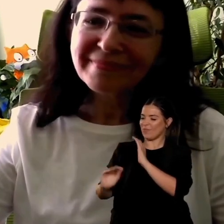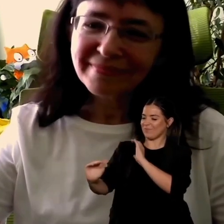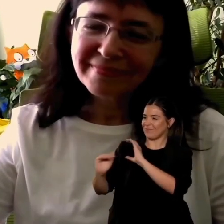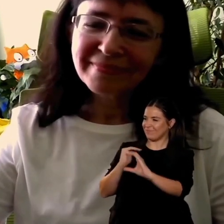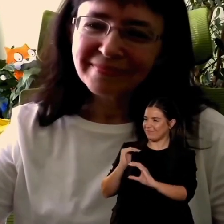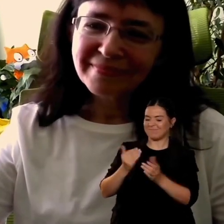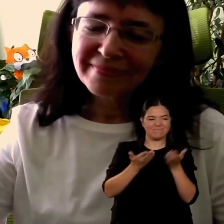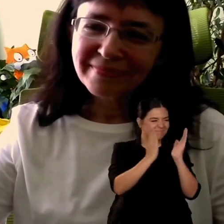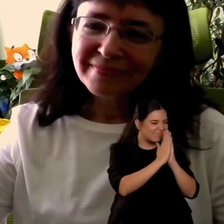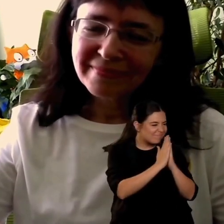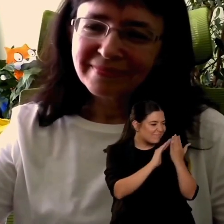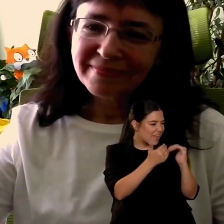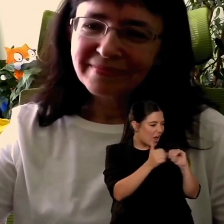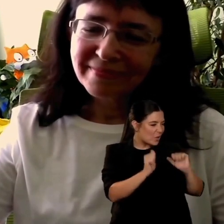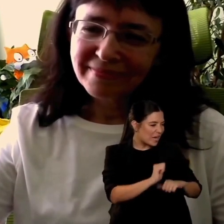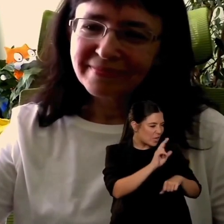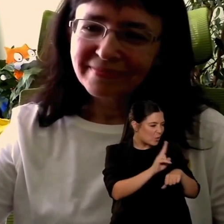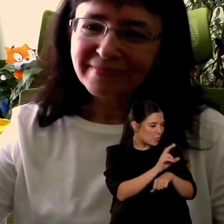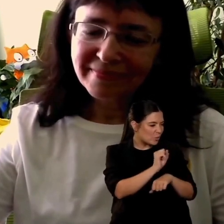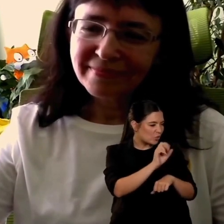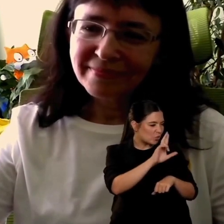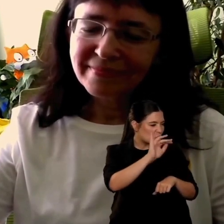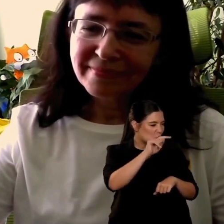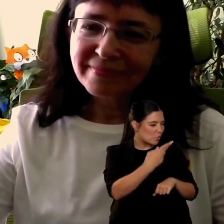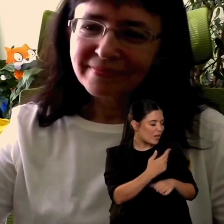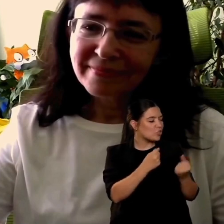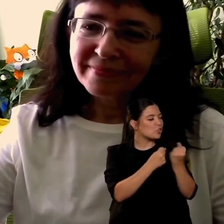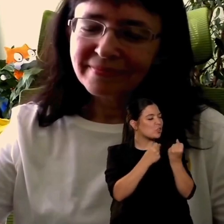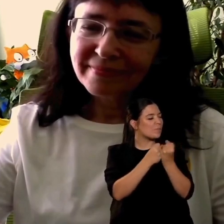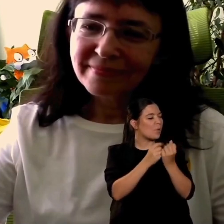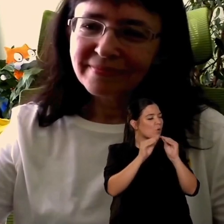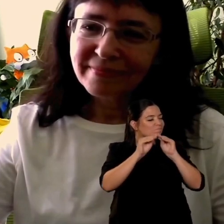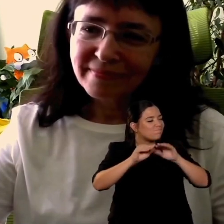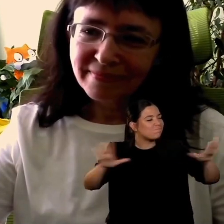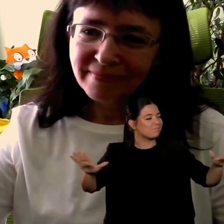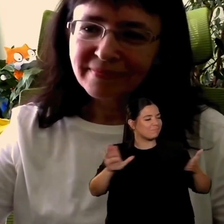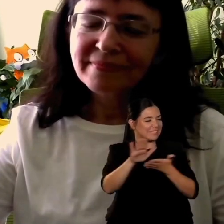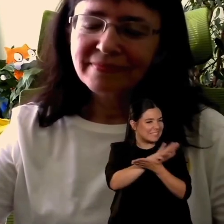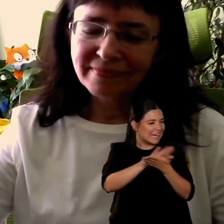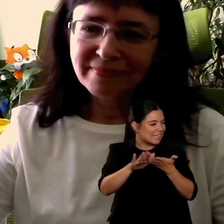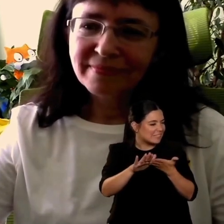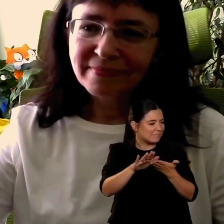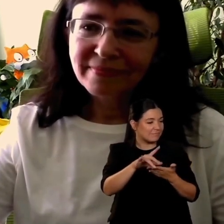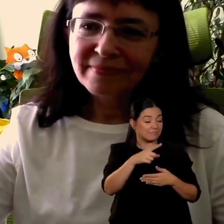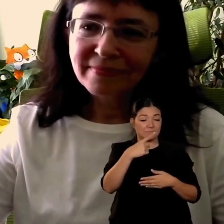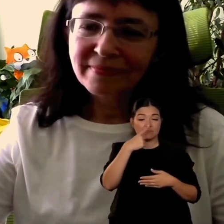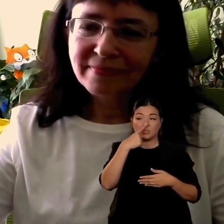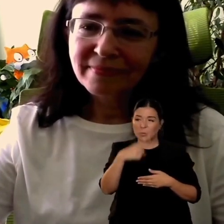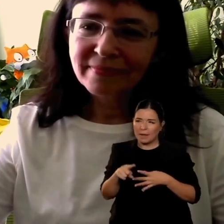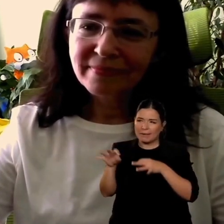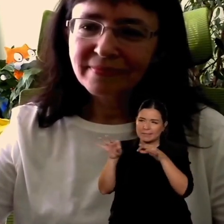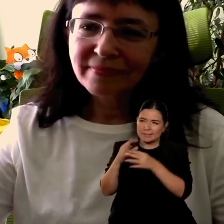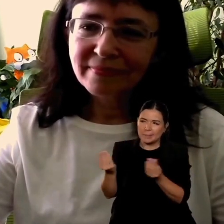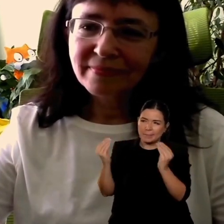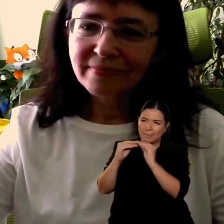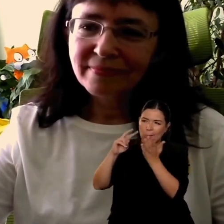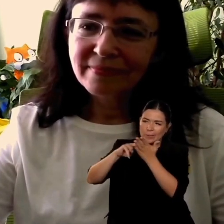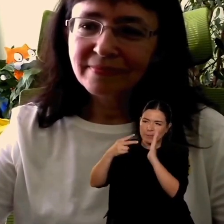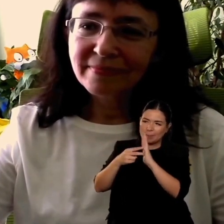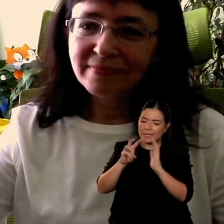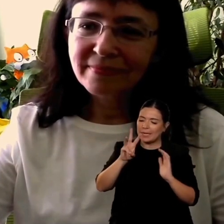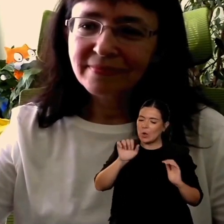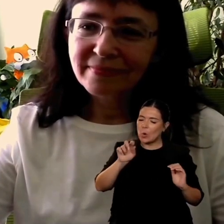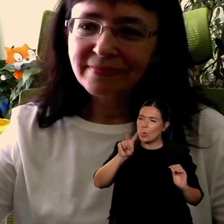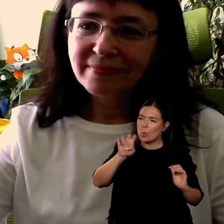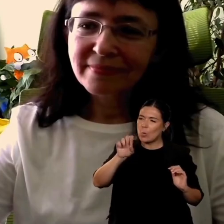tu potesti riferirci a cosa significa questo noi vorremmo come esseri umani cominciare